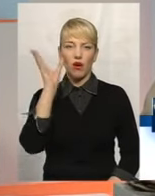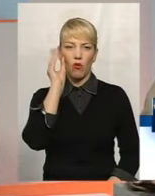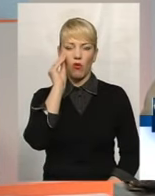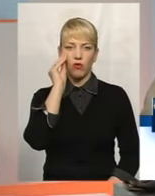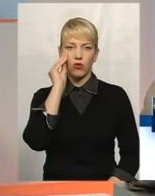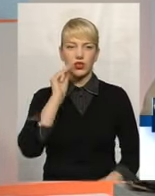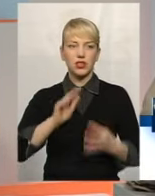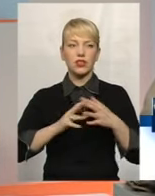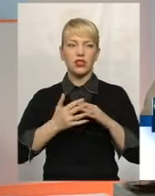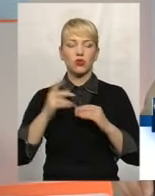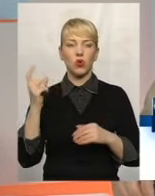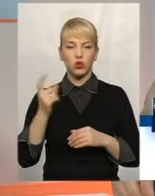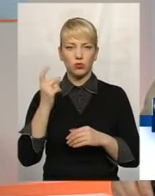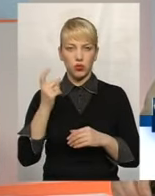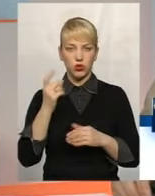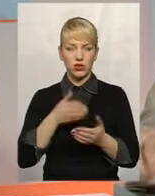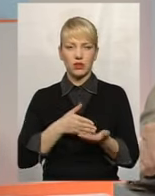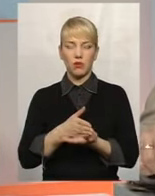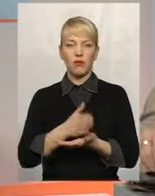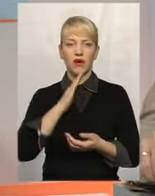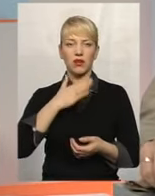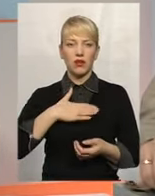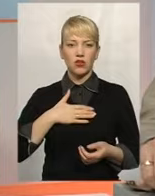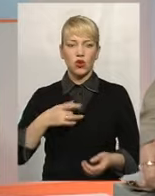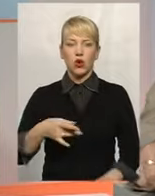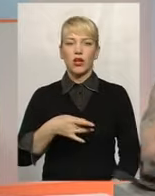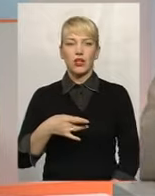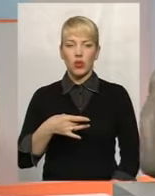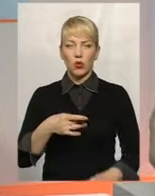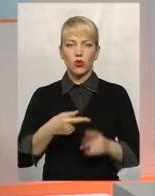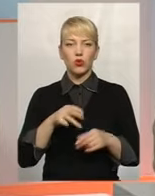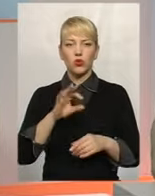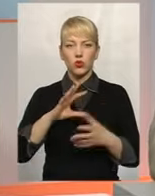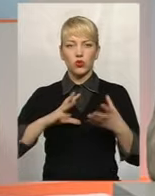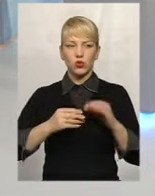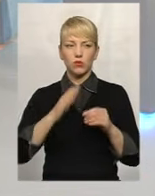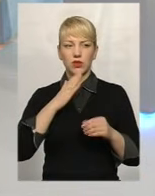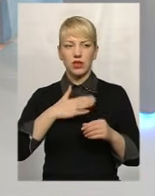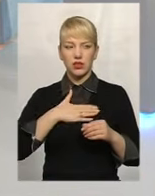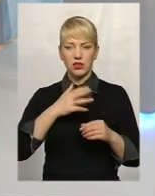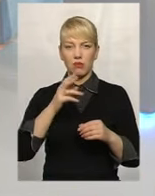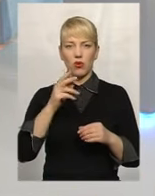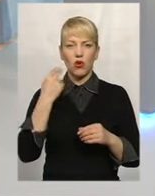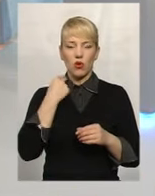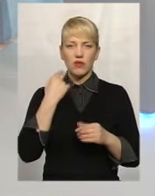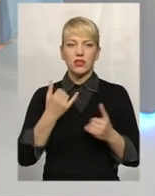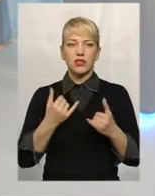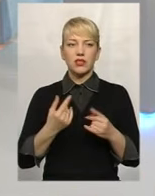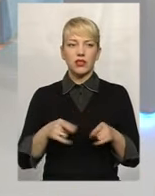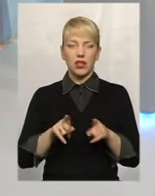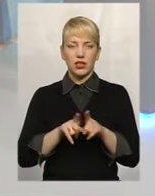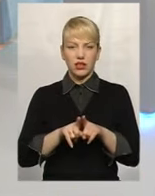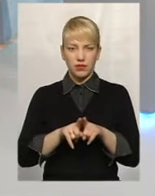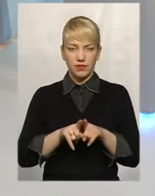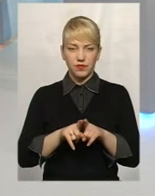сільськогосподарське спрямування нашого регіону, то суми заборгованості наступні. На даний час, на останню звітну